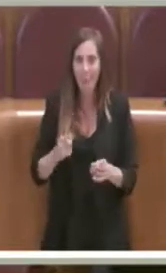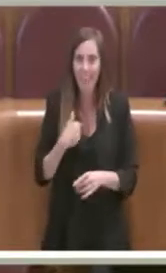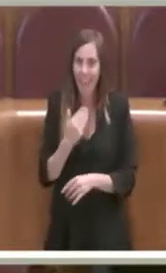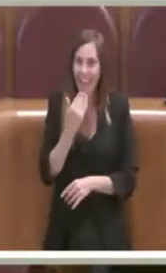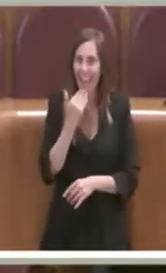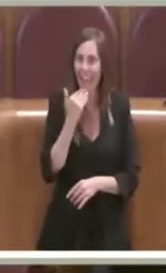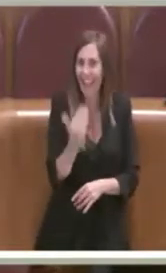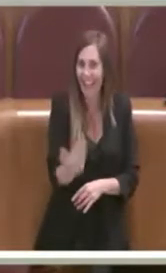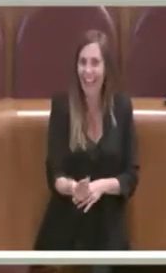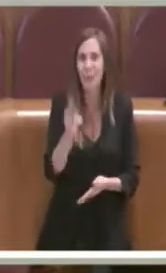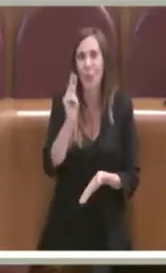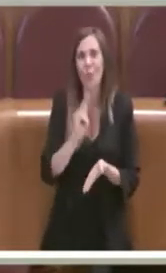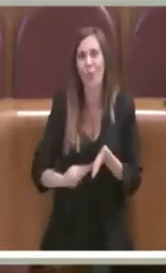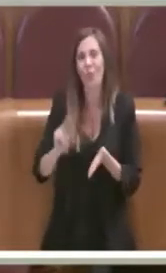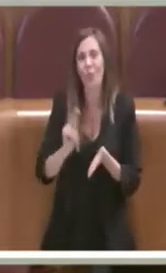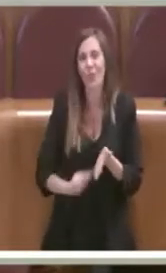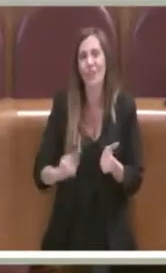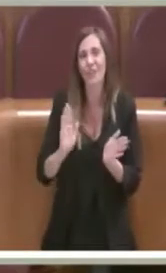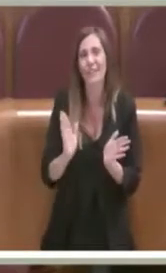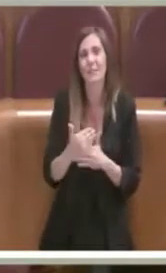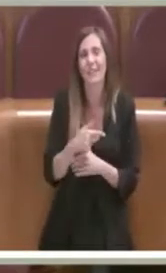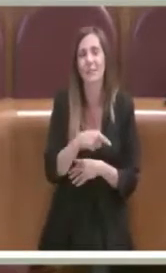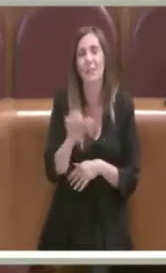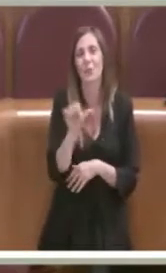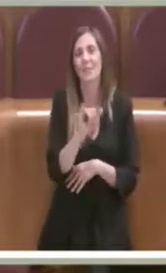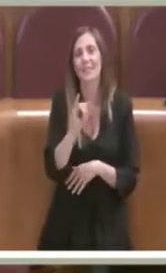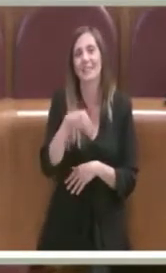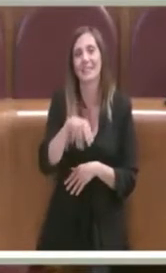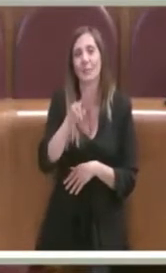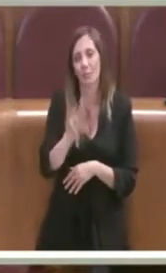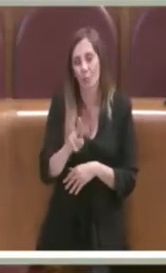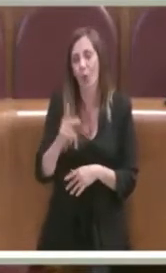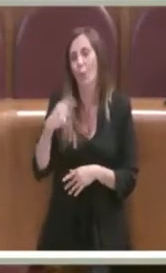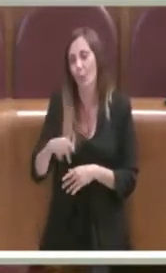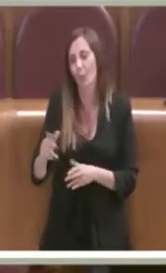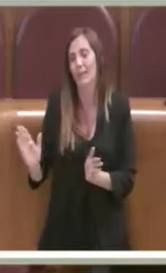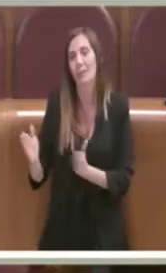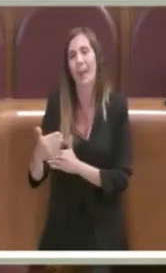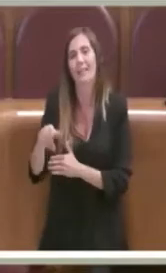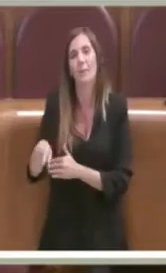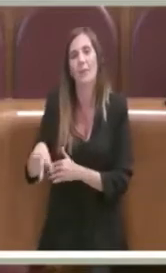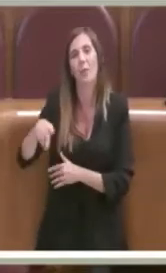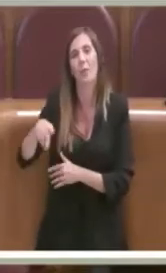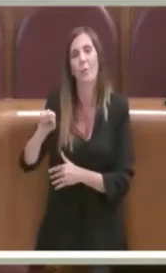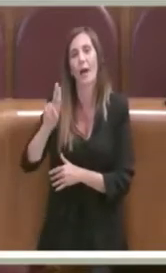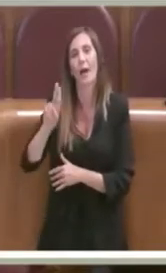gli uffici del Dipartimento Simu ma anche del Dipartimento Pau. Grazie.